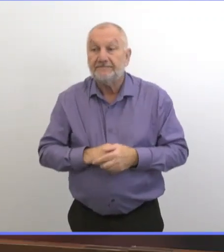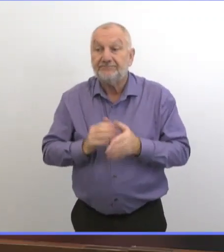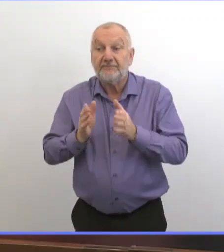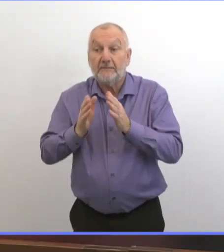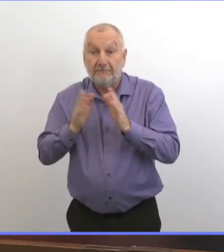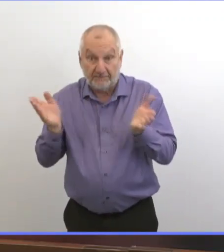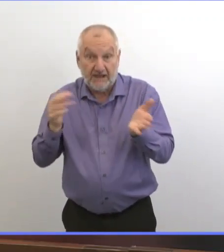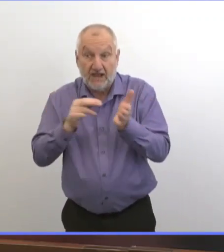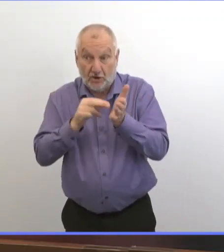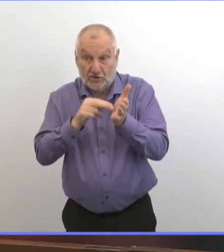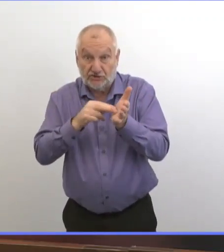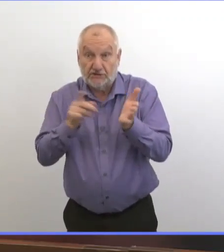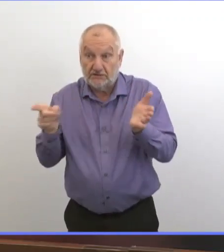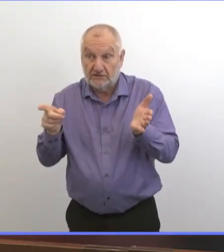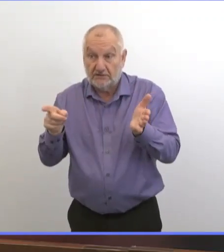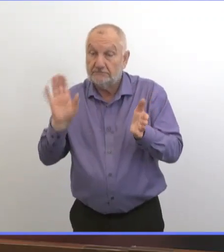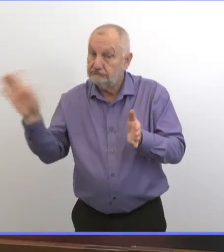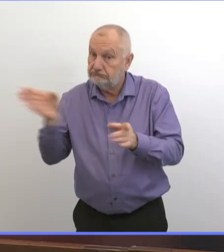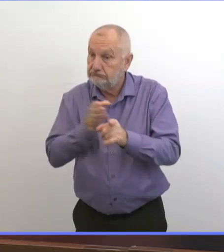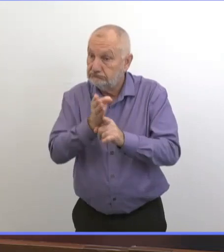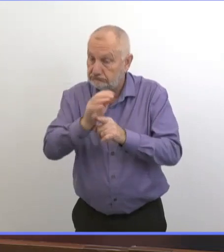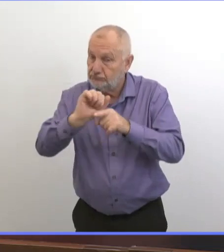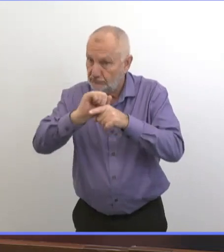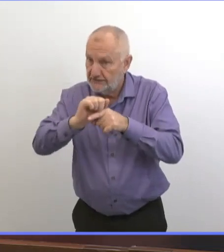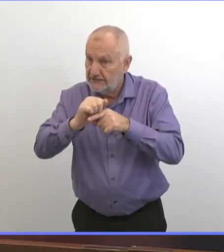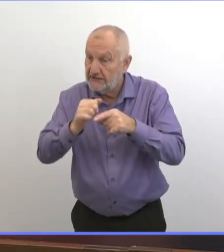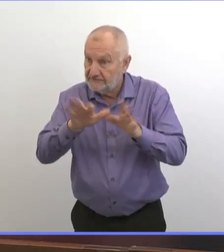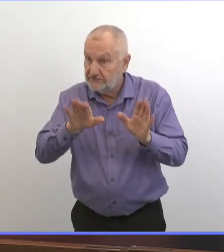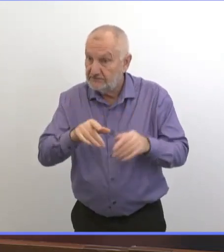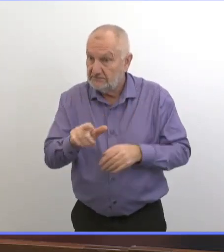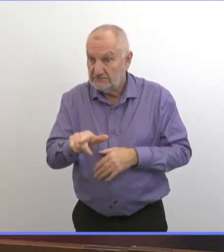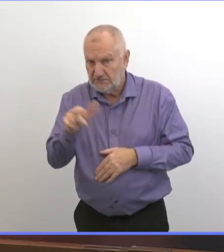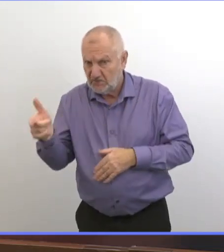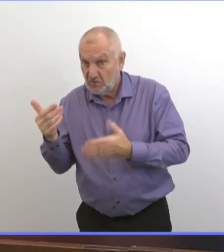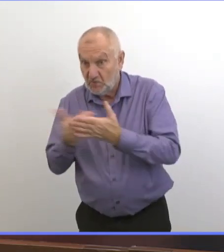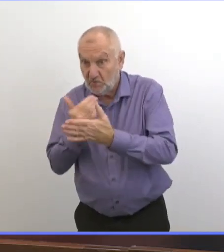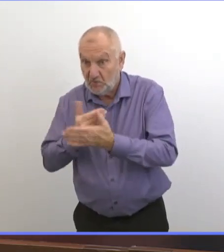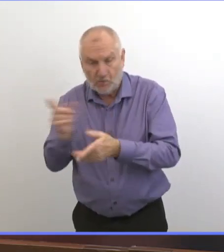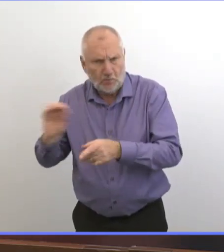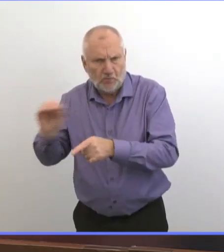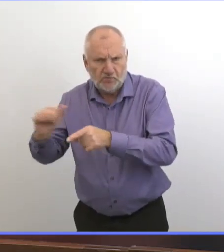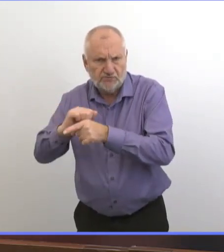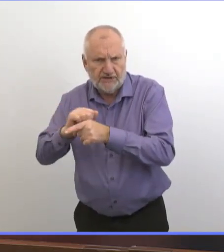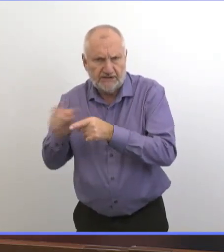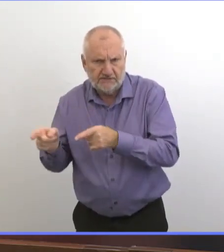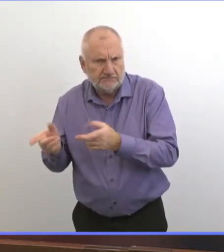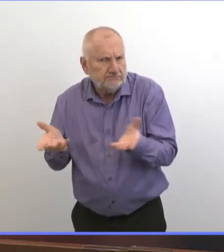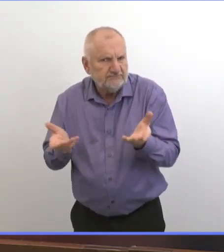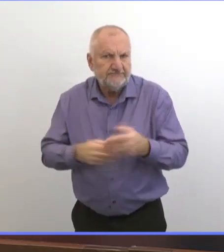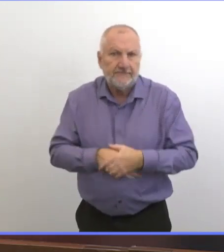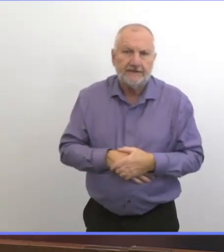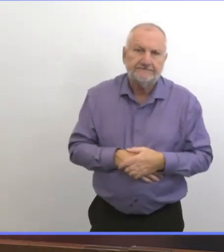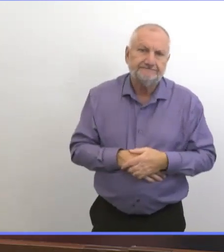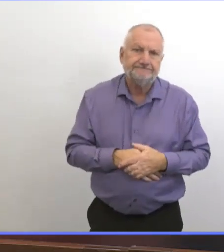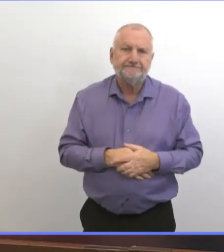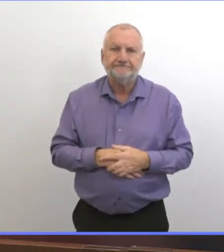formés? Alors personne ne va faire du travail qui est hors de leur capacité.